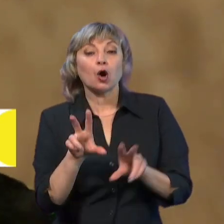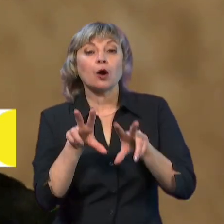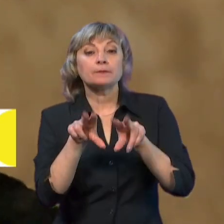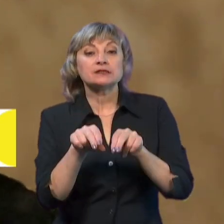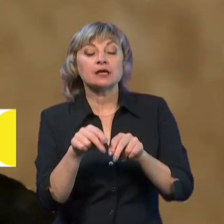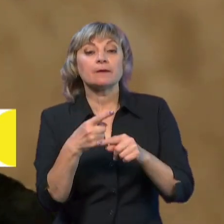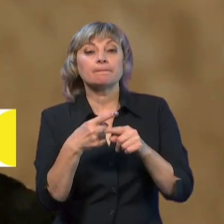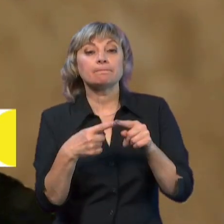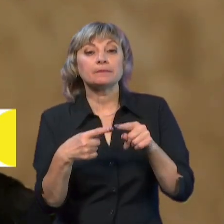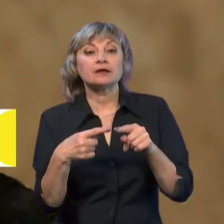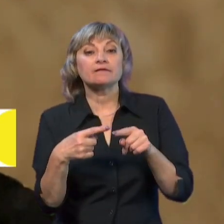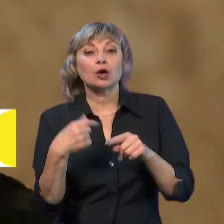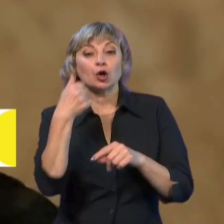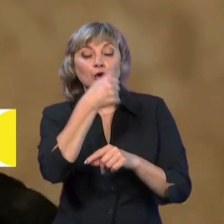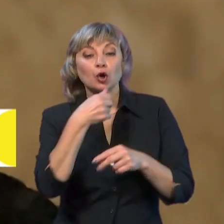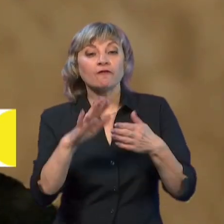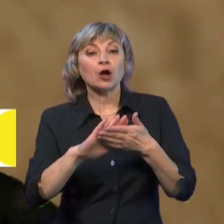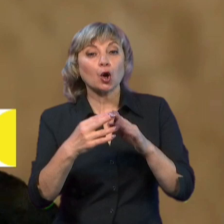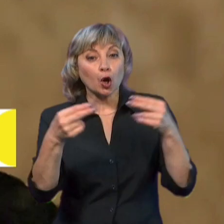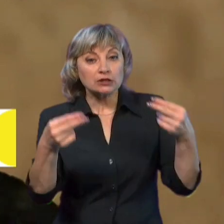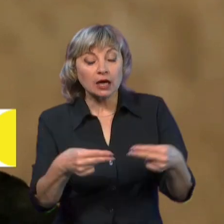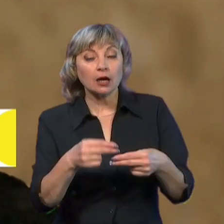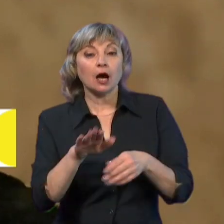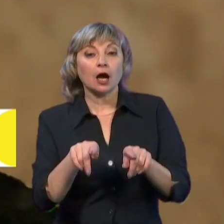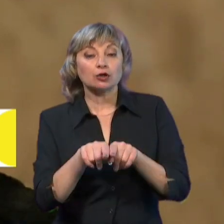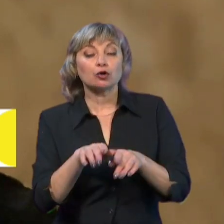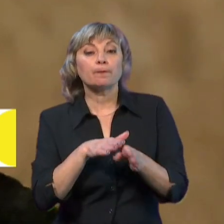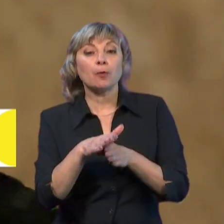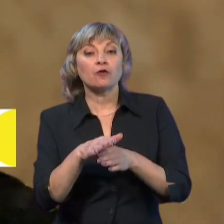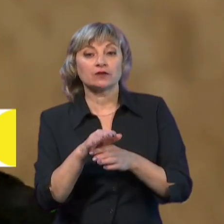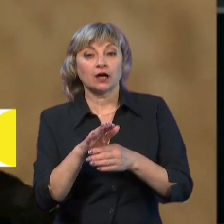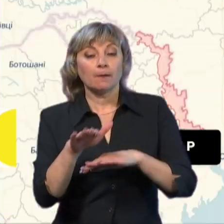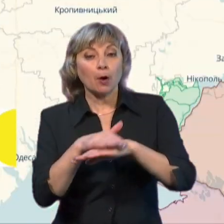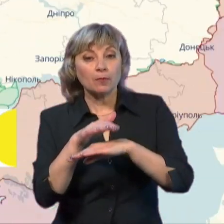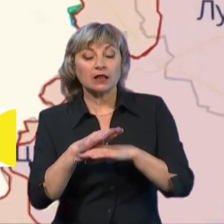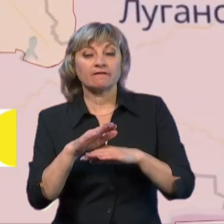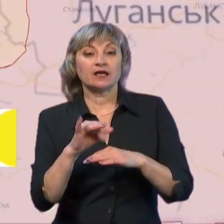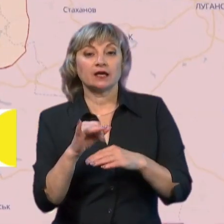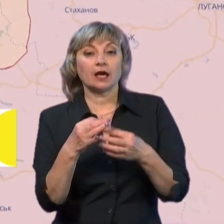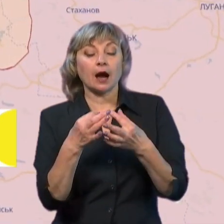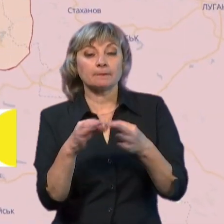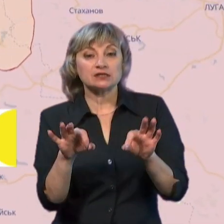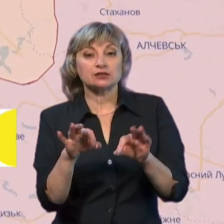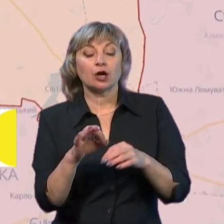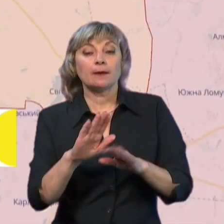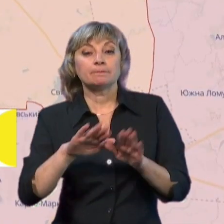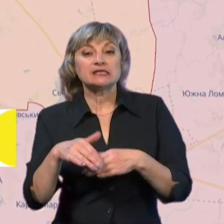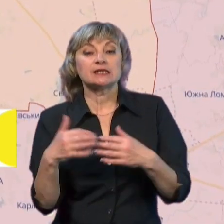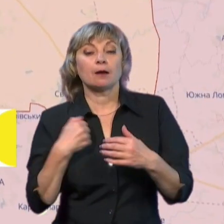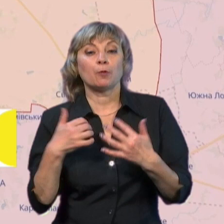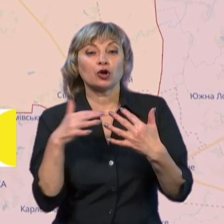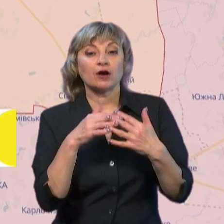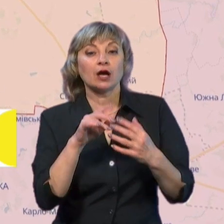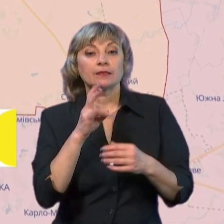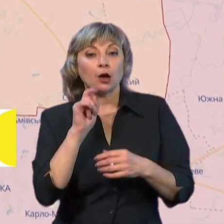півроковий контракт, а також повне помилення і амністію після завершення бойових дій на території України